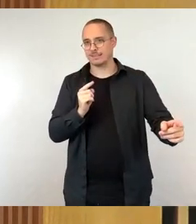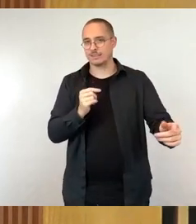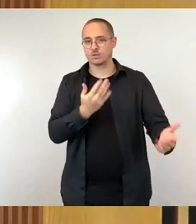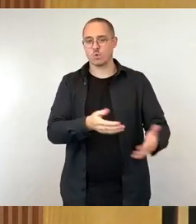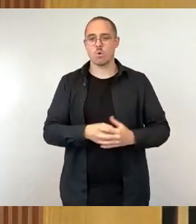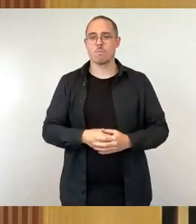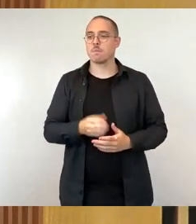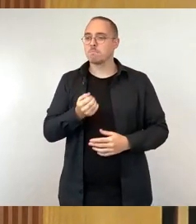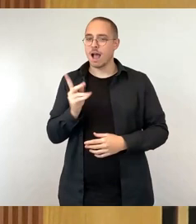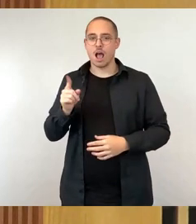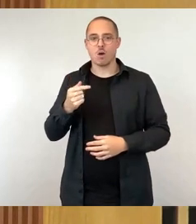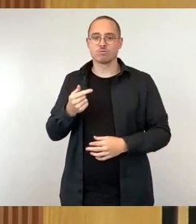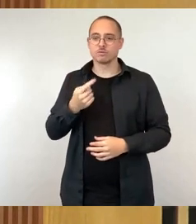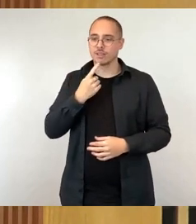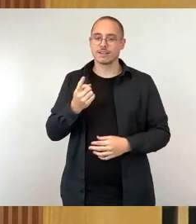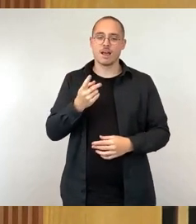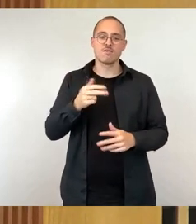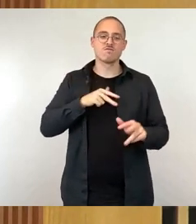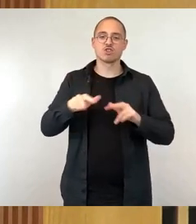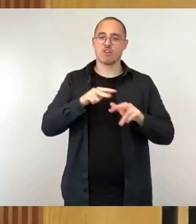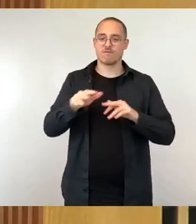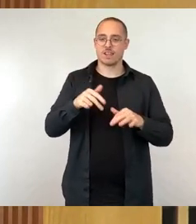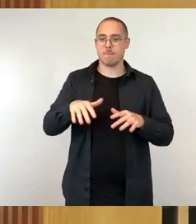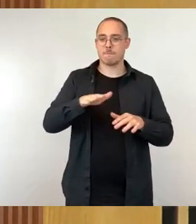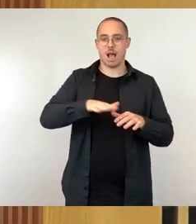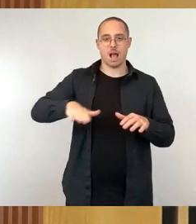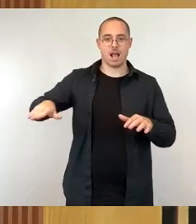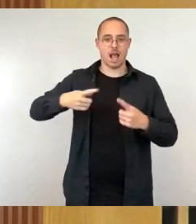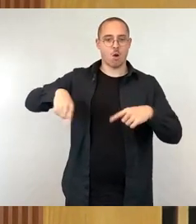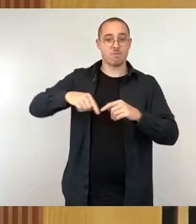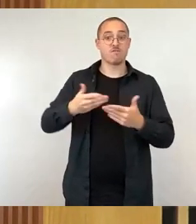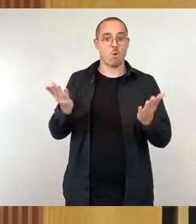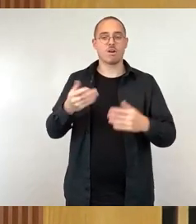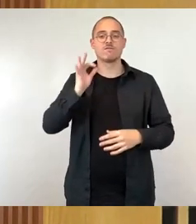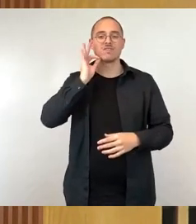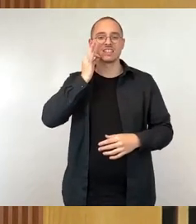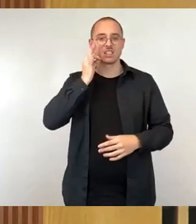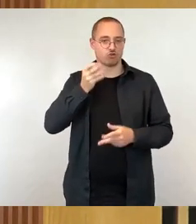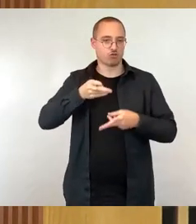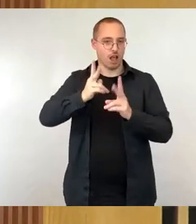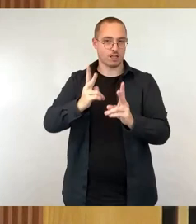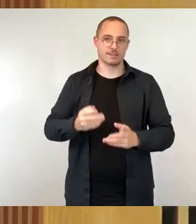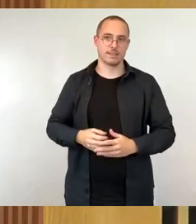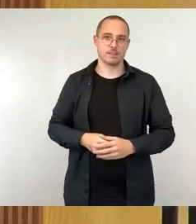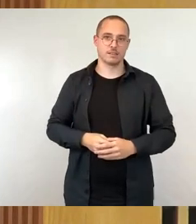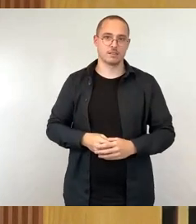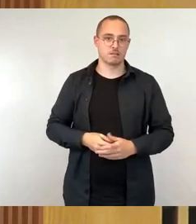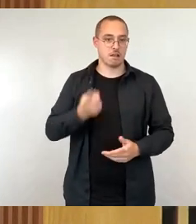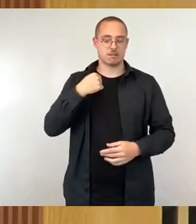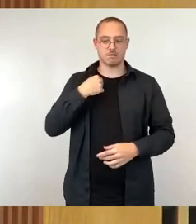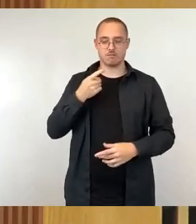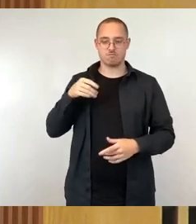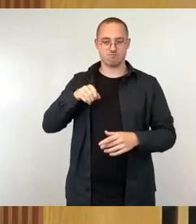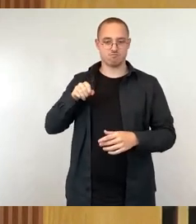Beispiel auf der Friedrichstraße. Und da habe ich gestern festgestellt, dass dort Bauarbeiten begonnen haben, beziehungsweise Parkflächen